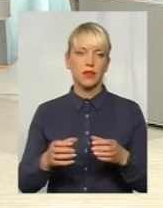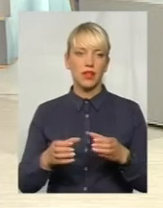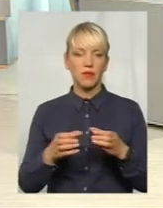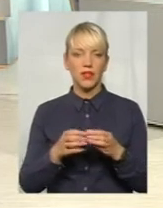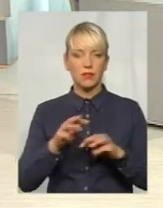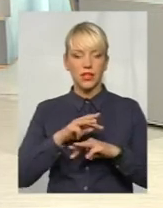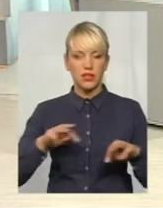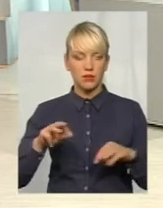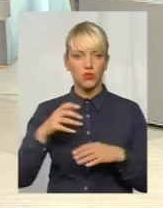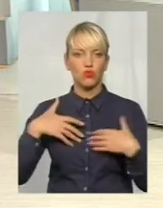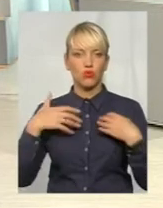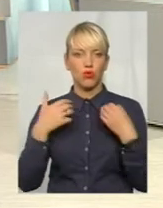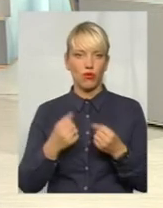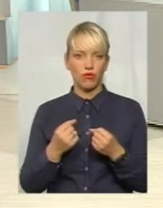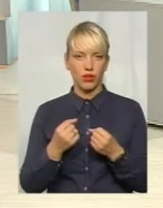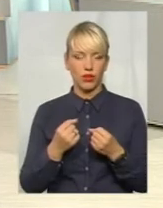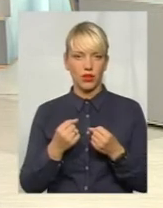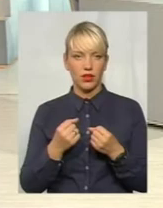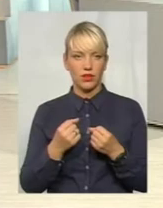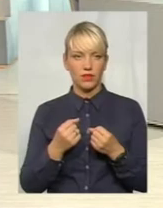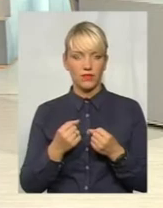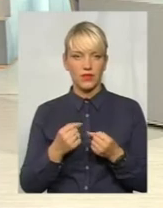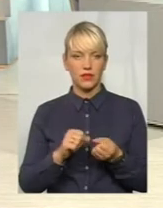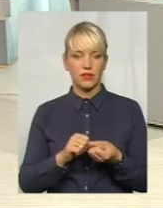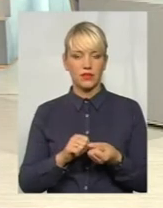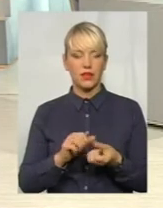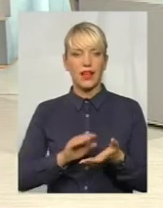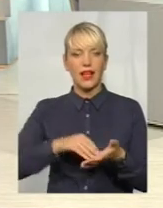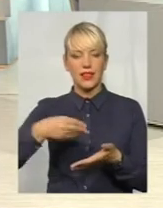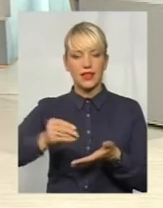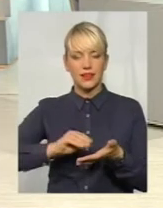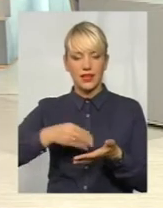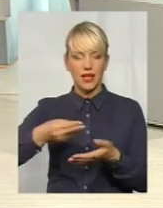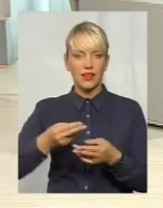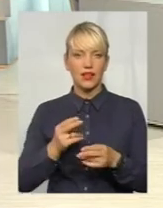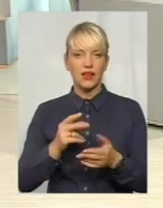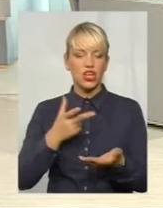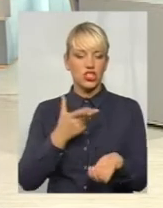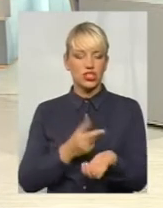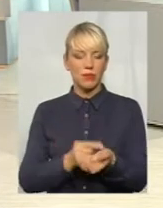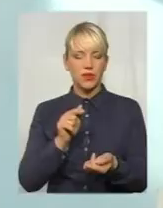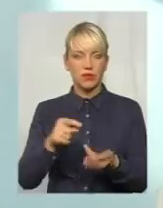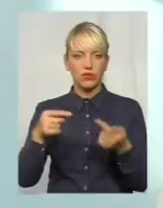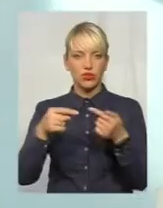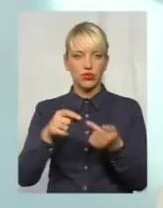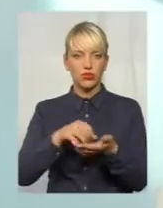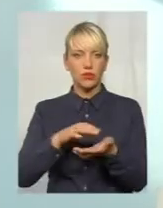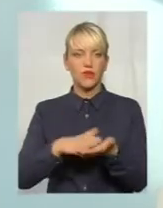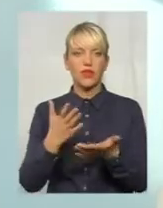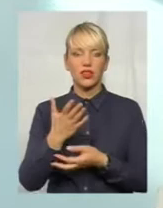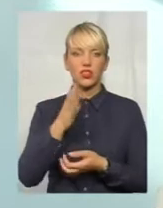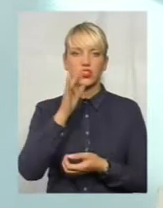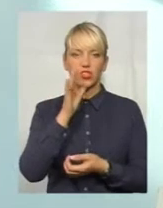затверджений календар профілактичних щеплень, де чистко розписано, в який час, який термін людина має